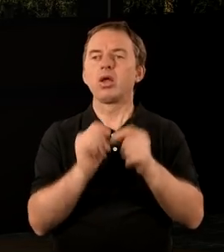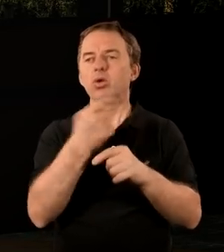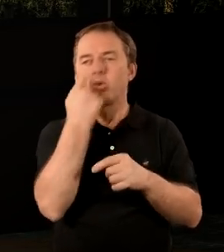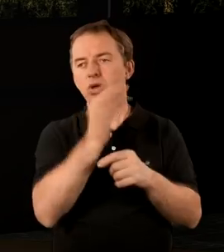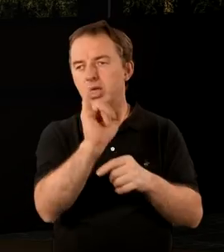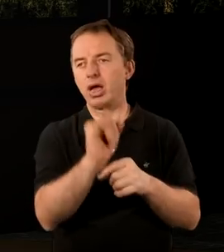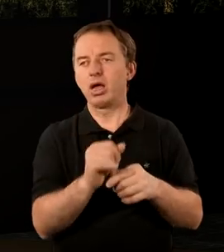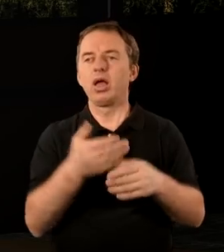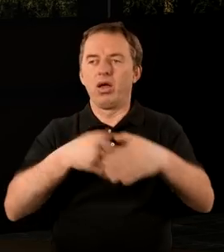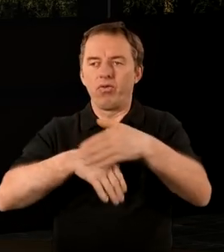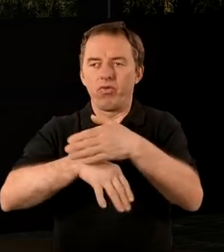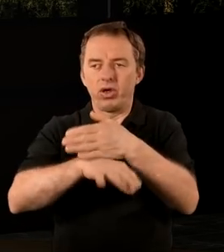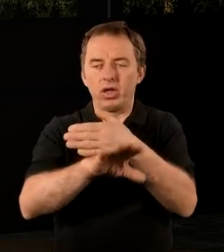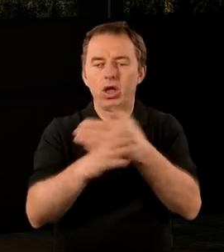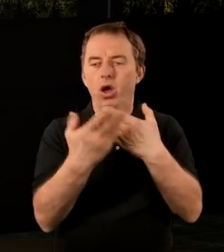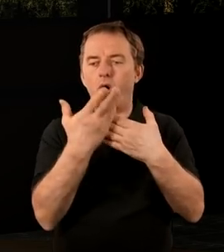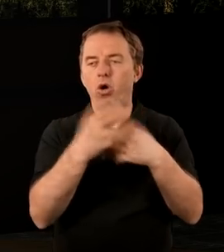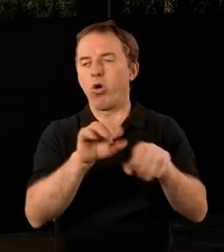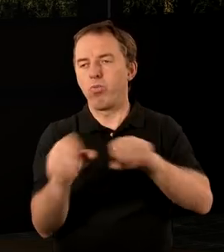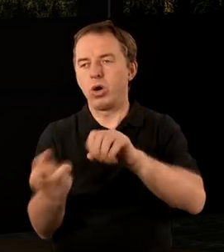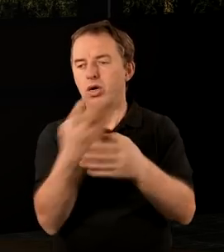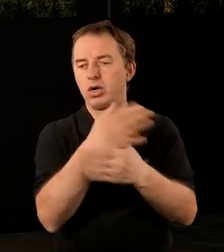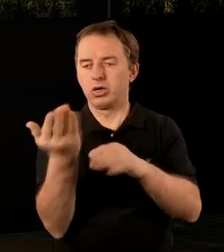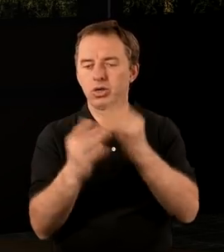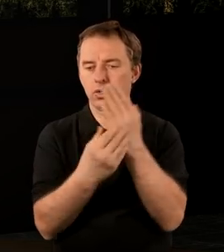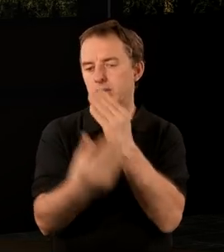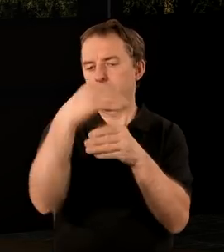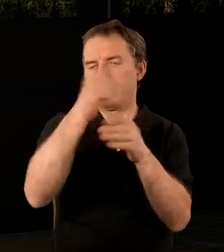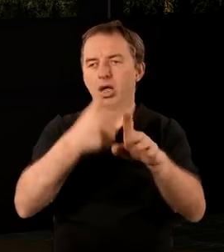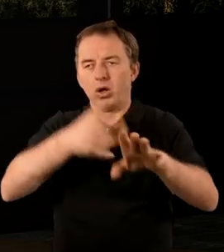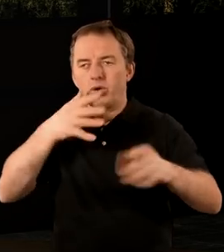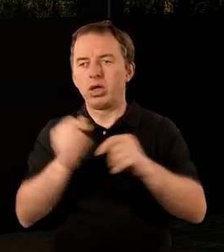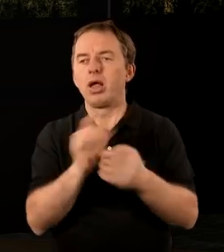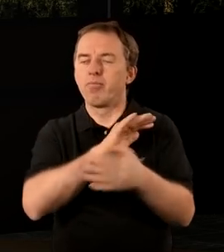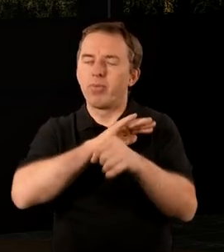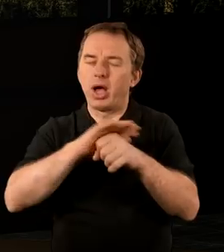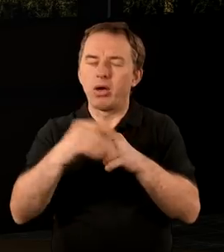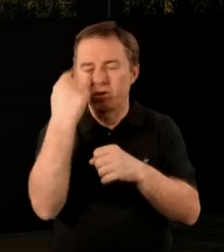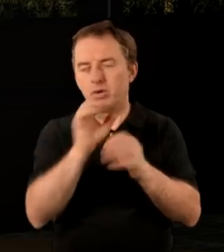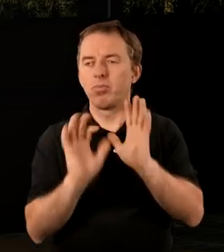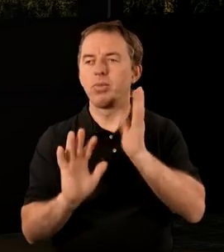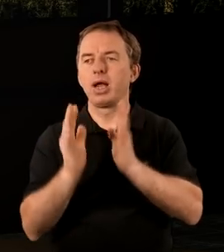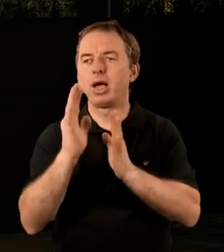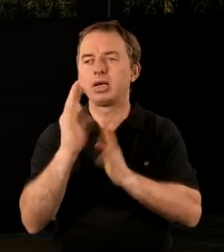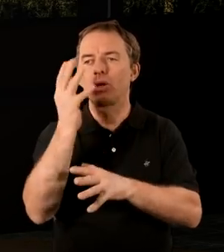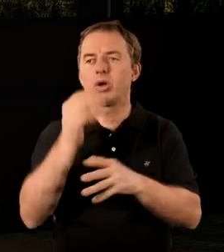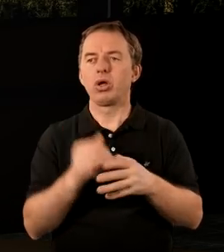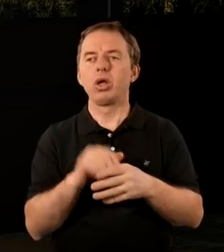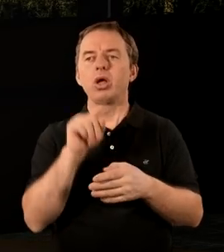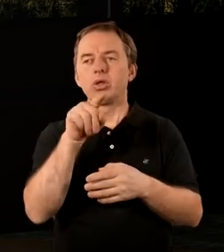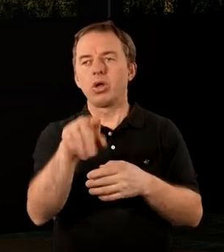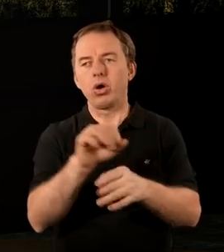ust jego wychodził obosieczny miecz, a oblicze jego jaśniało jak słońce w pełnym swoim blasku.